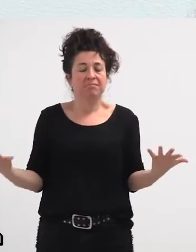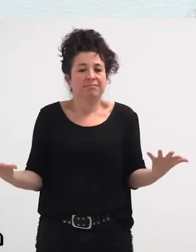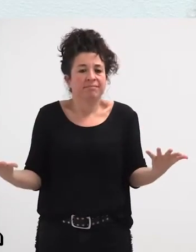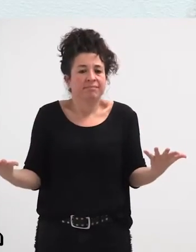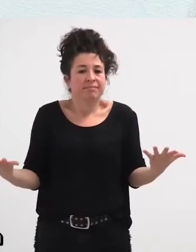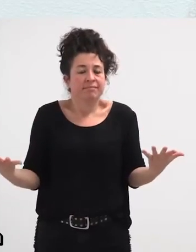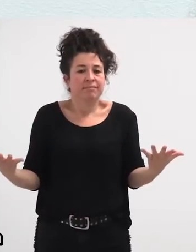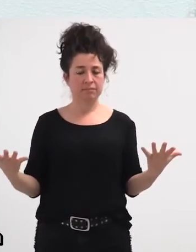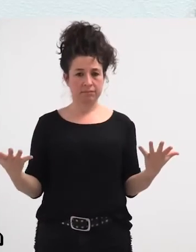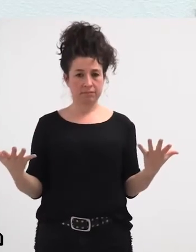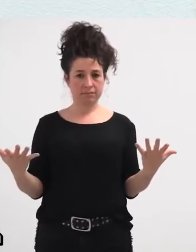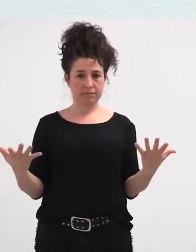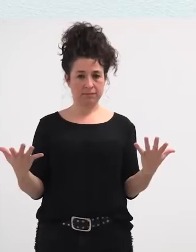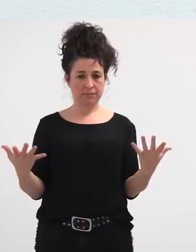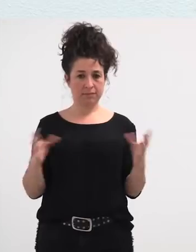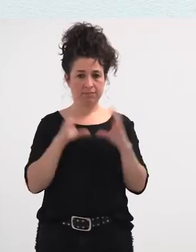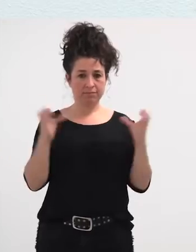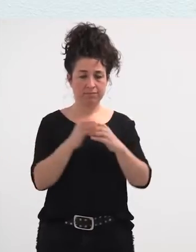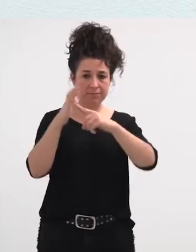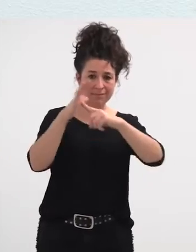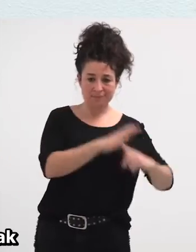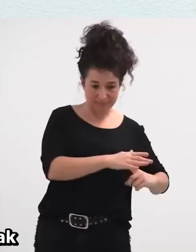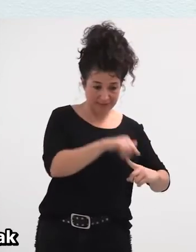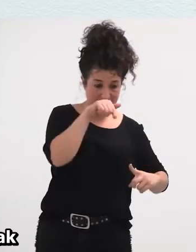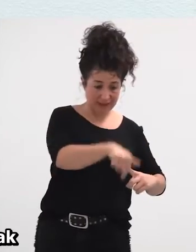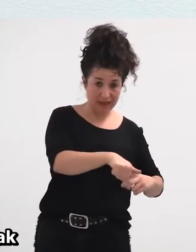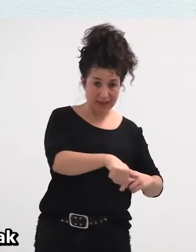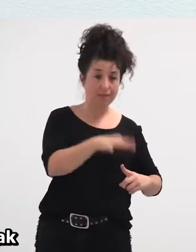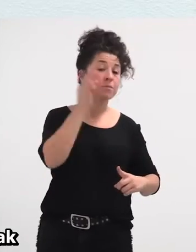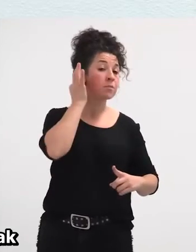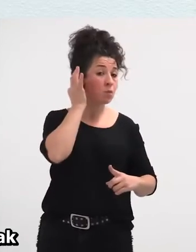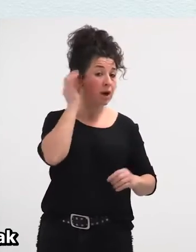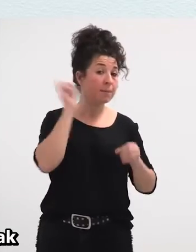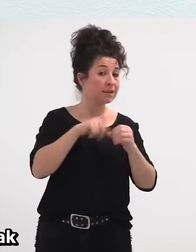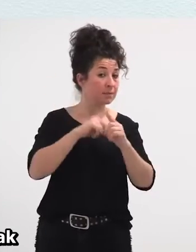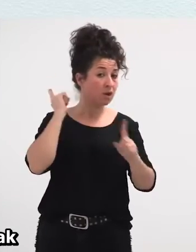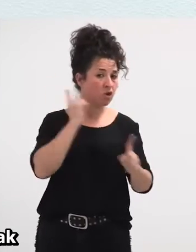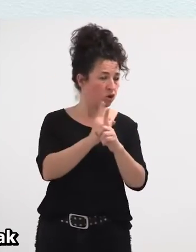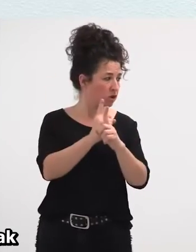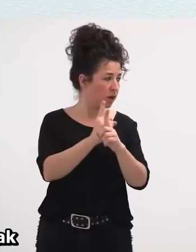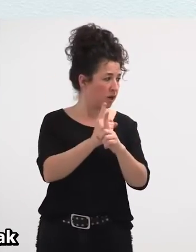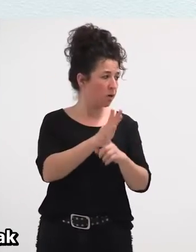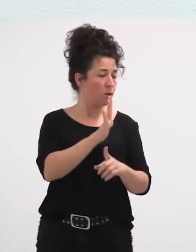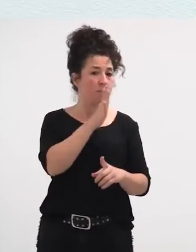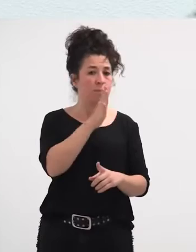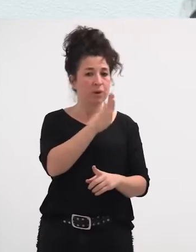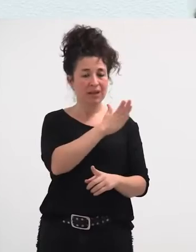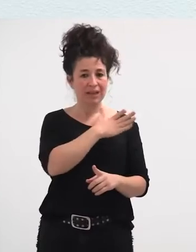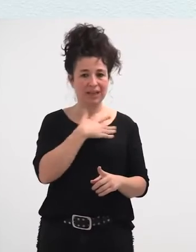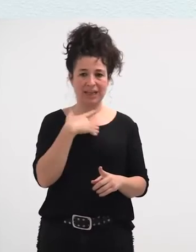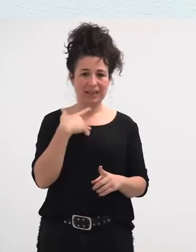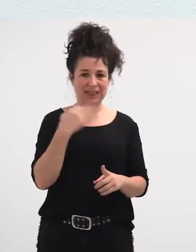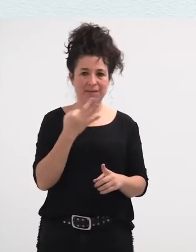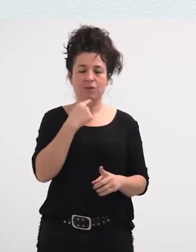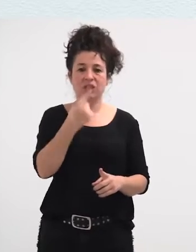bastertzailean, emakumeen parte hartzearen kontra propiari direnean, zeren baita ere, esan bar da, bastertzaileetan ateratzen diren guztiak, ez daudela,